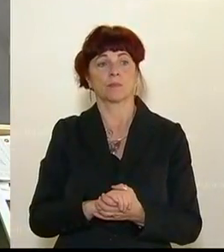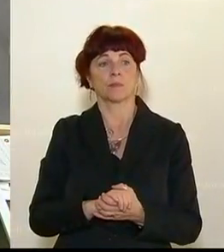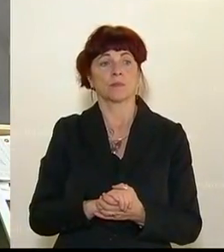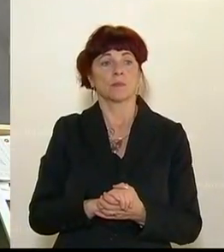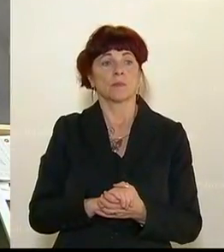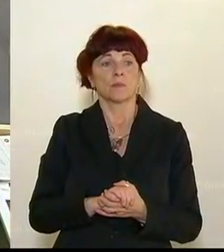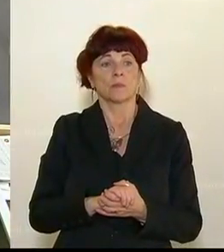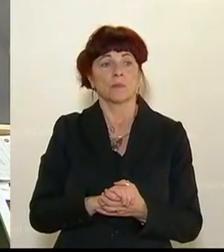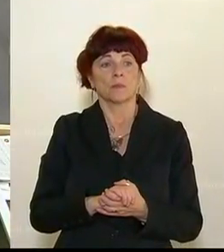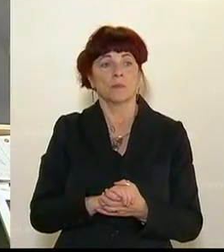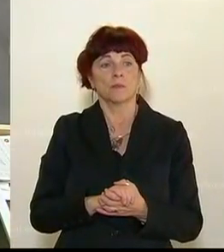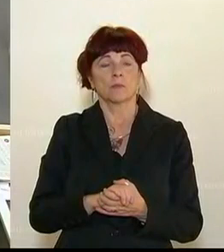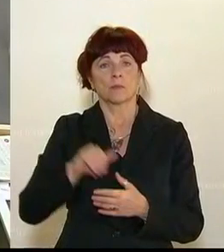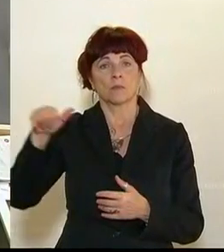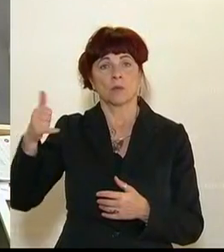ist nun am Wort.